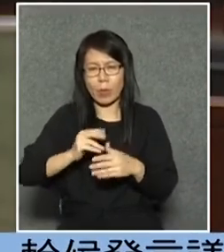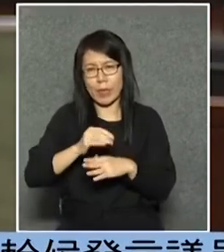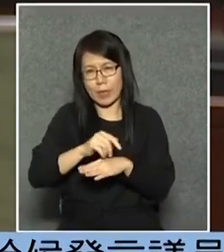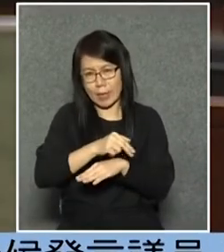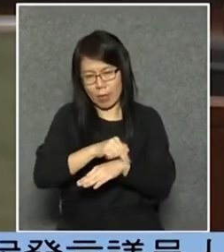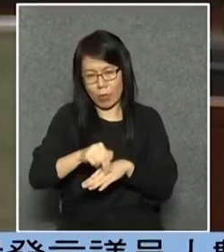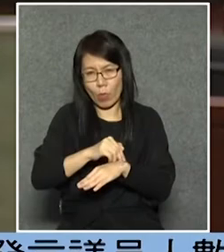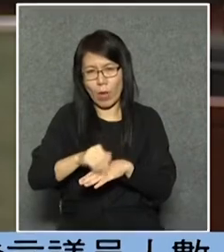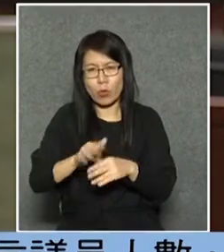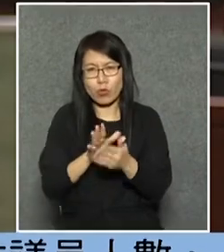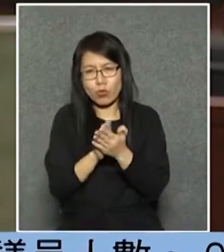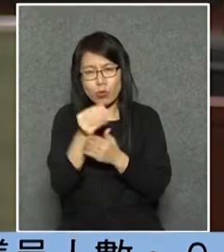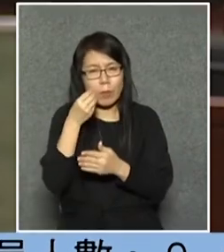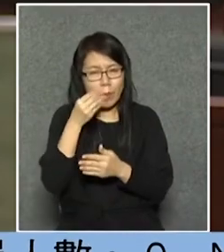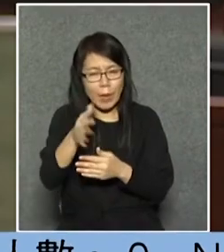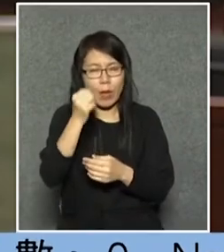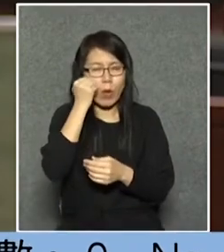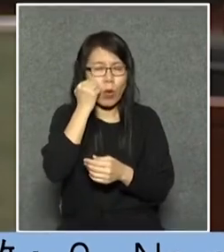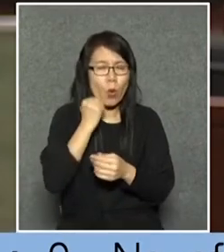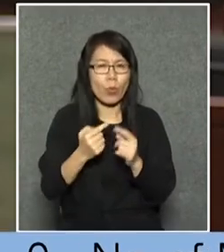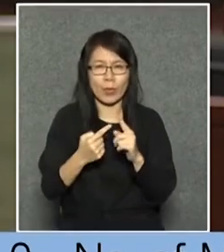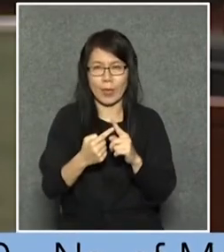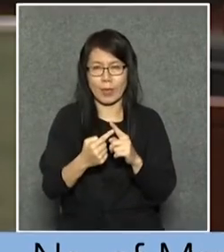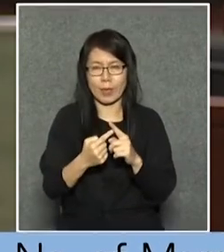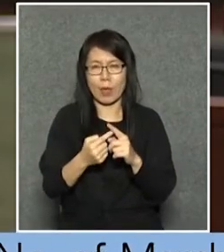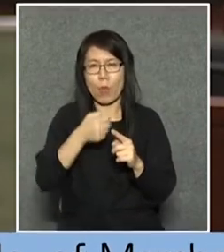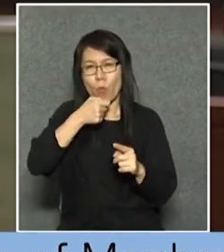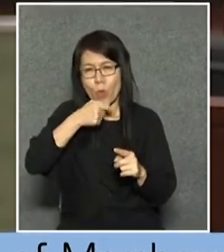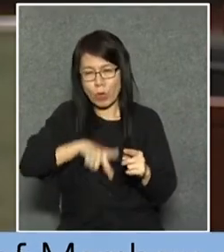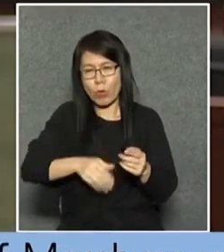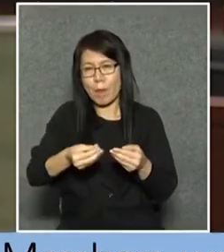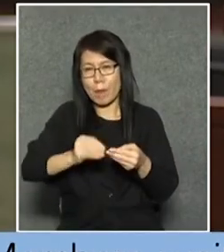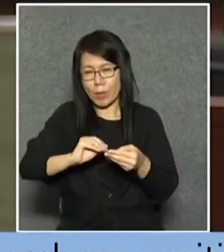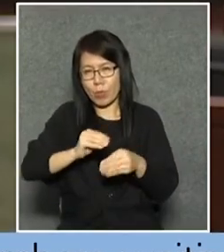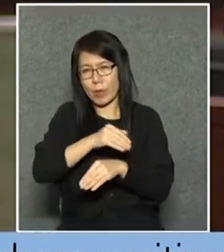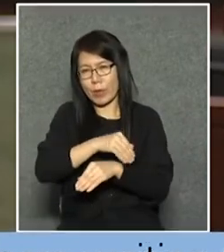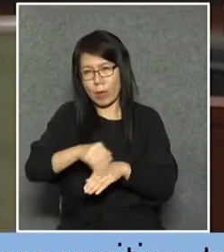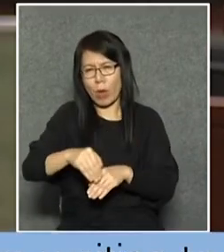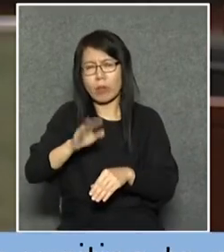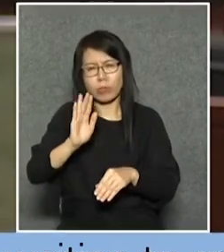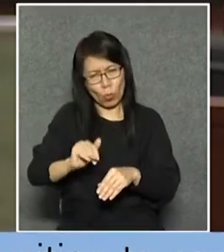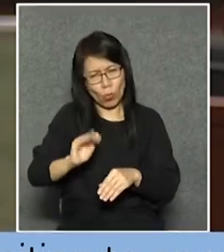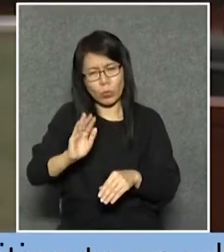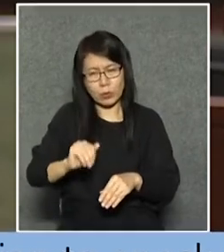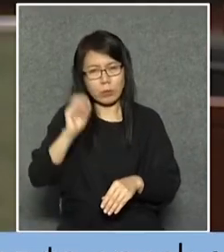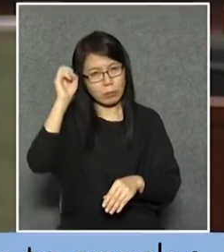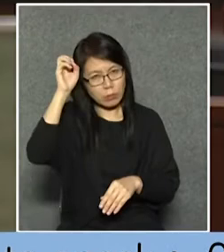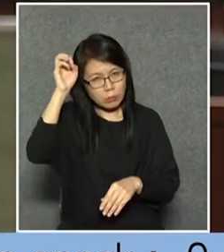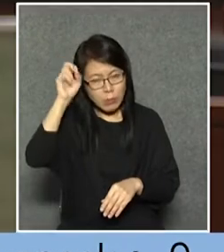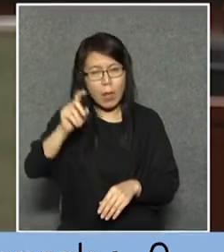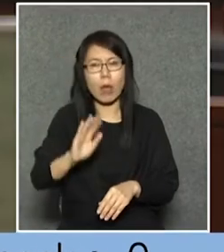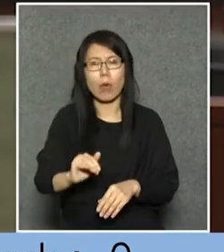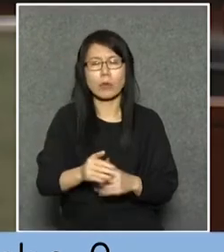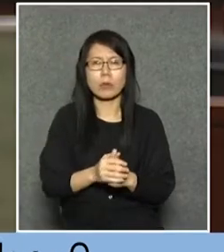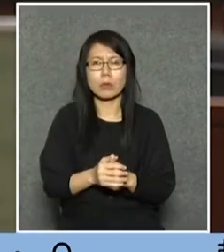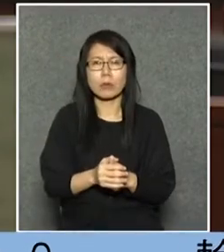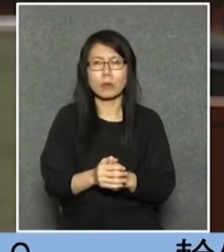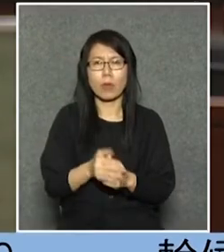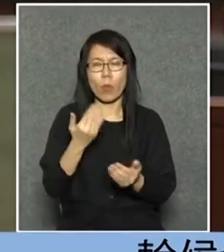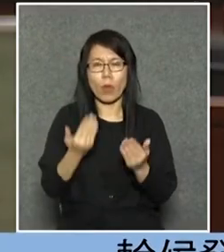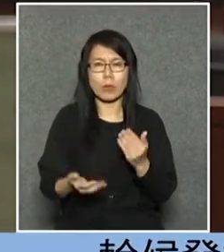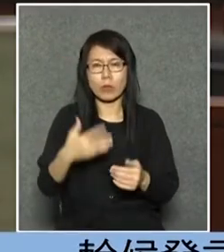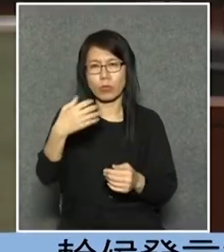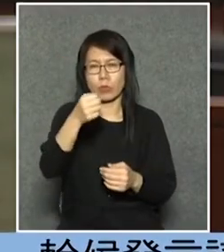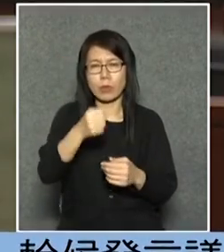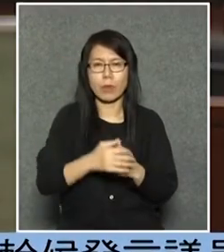造的這個老人終身票計劃都可以或者是主席